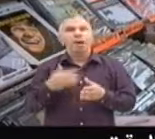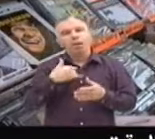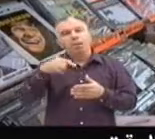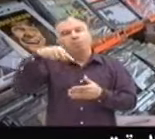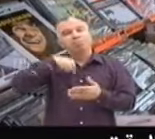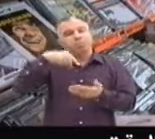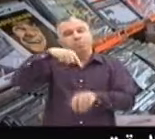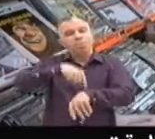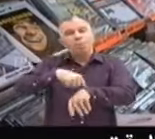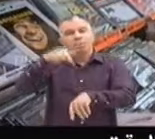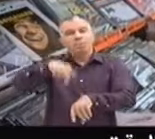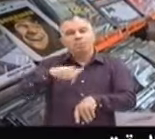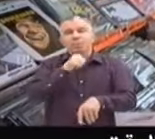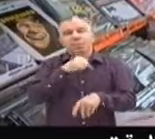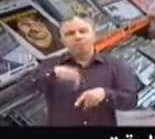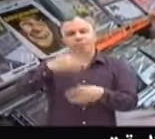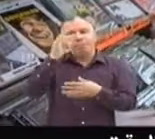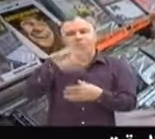Je vis ici les trois quarts du temps.